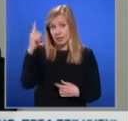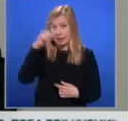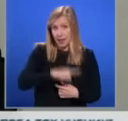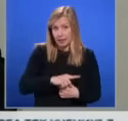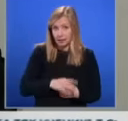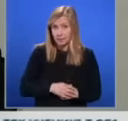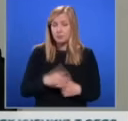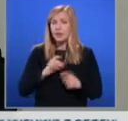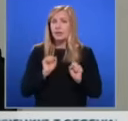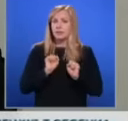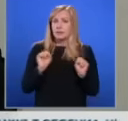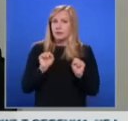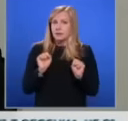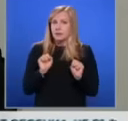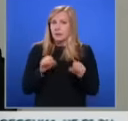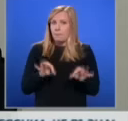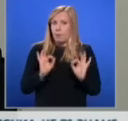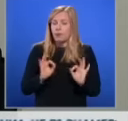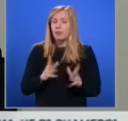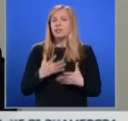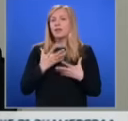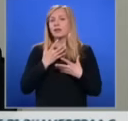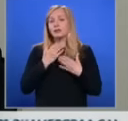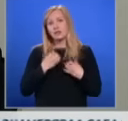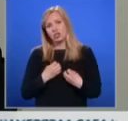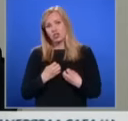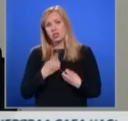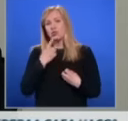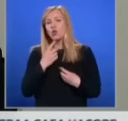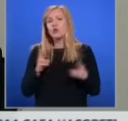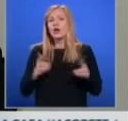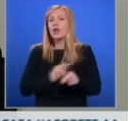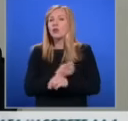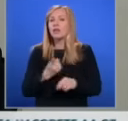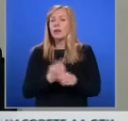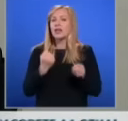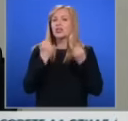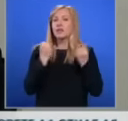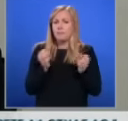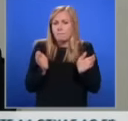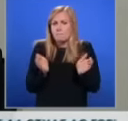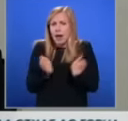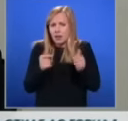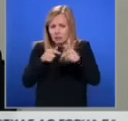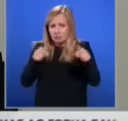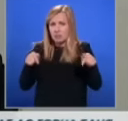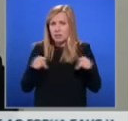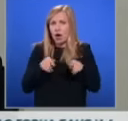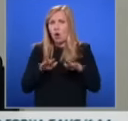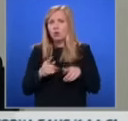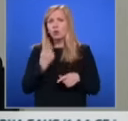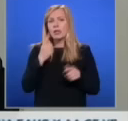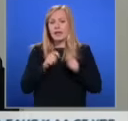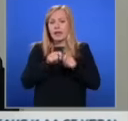Най-страшният момент беше и най-тъжният. Защото за кратко време аз живеех в малка стая, може би колкото